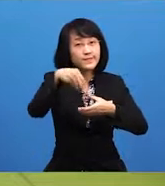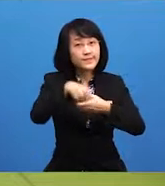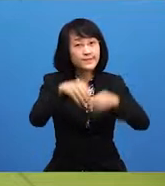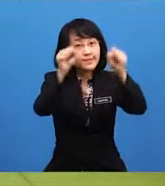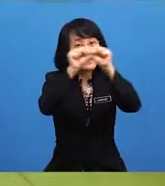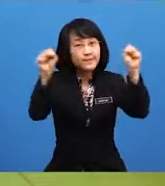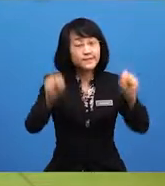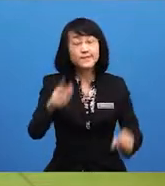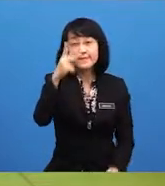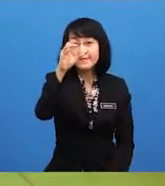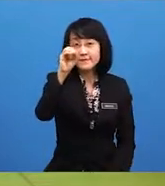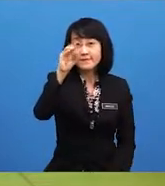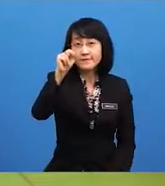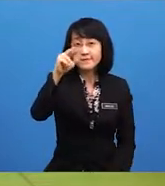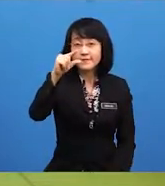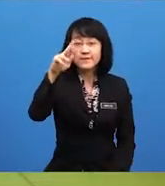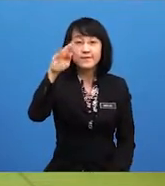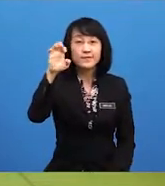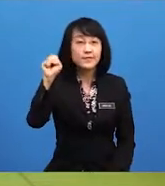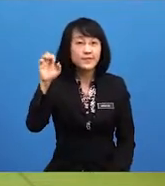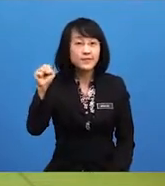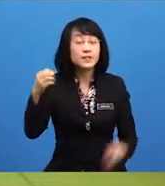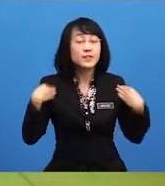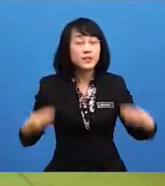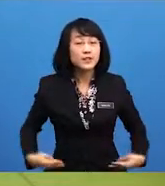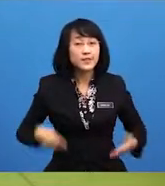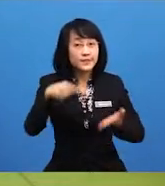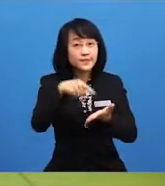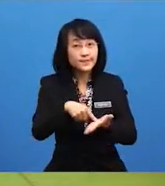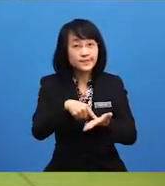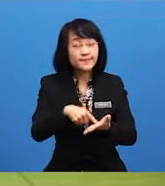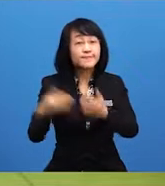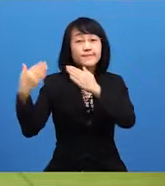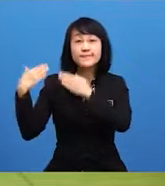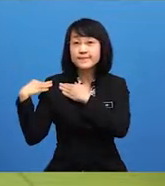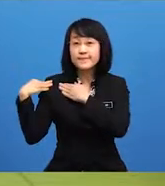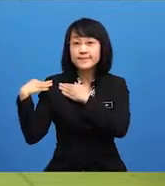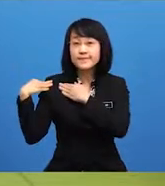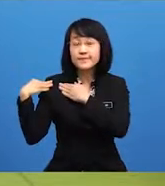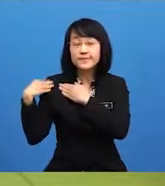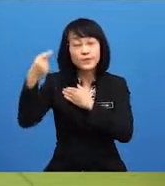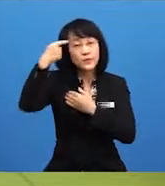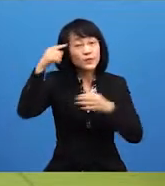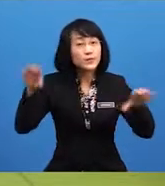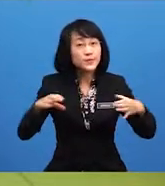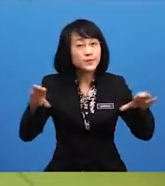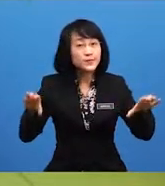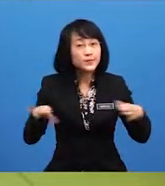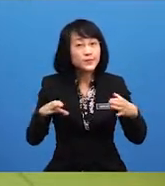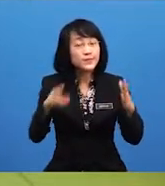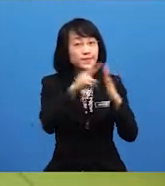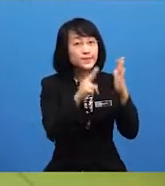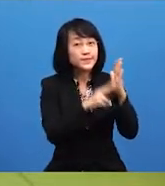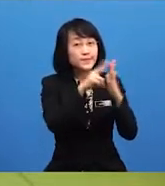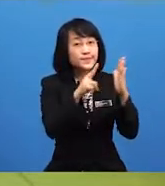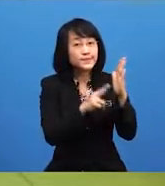sistem kongres. Badan ini bertanggungjawab melaksanakan undang